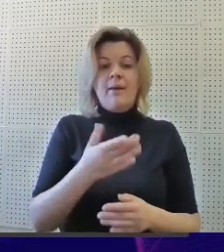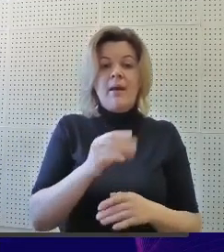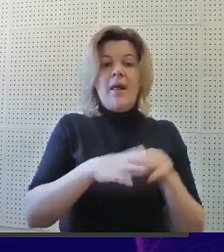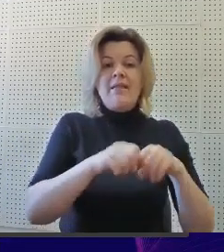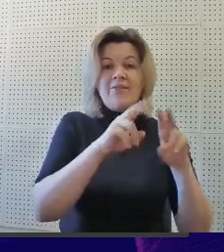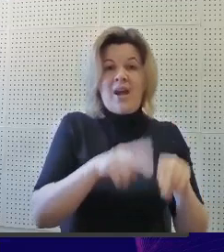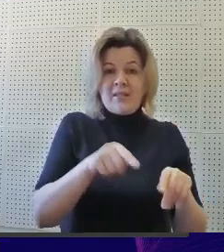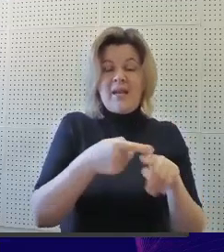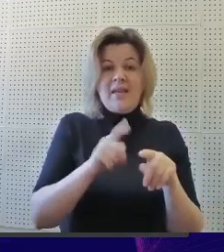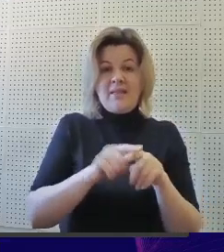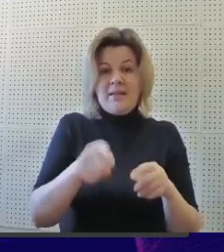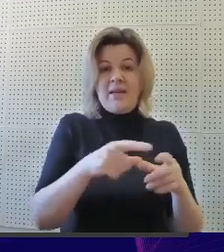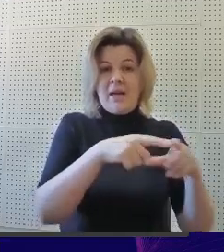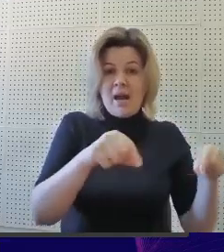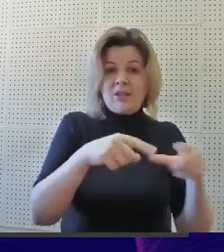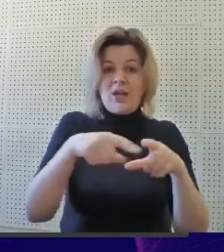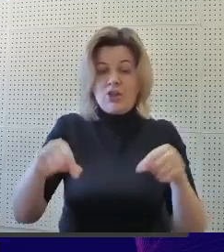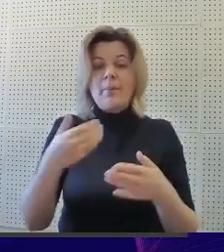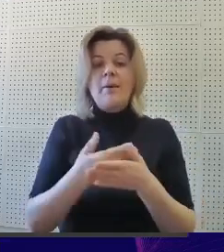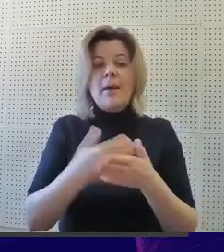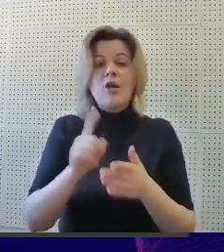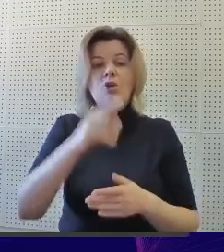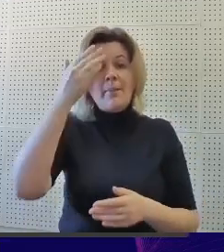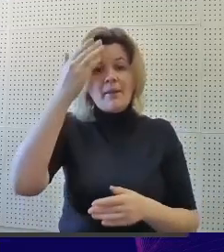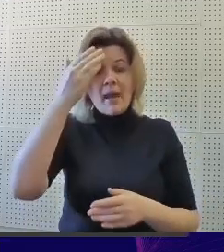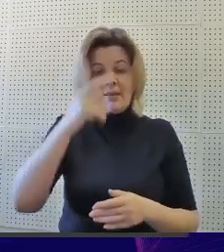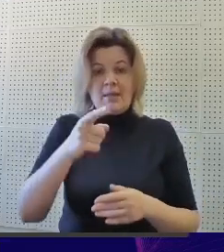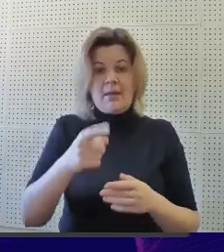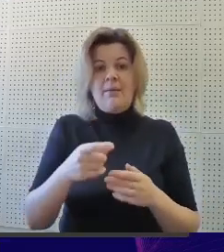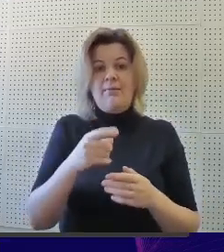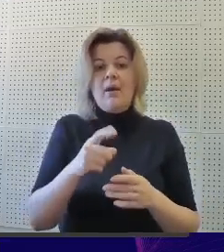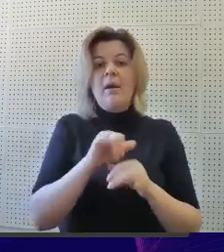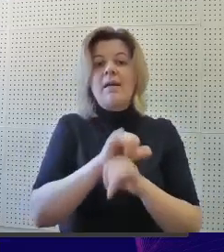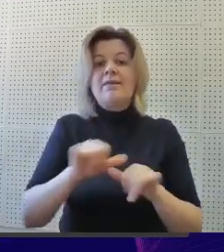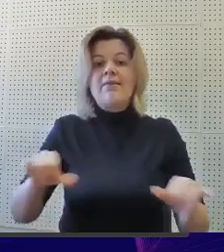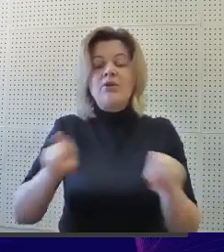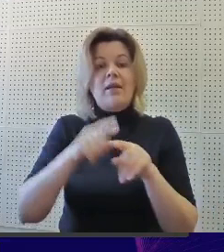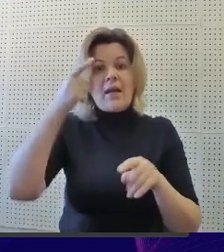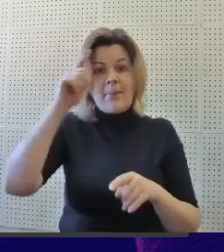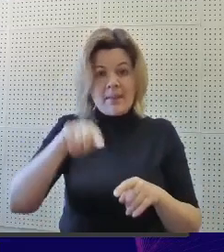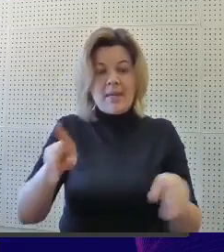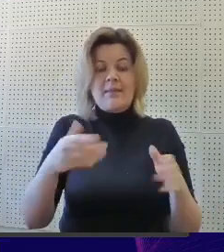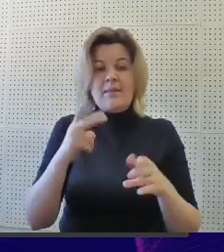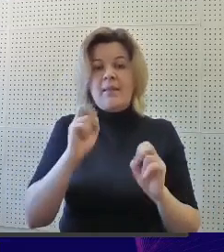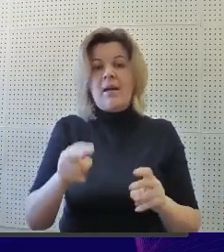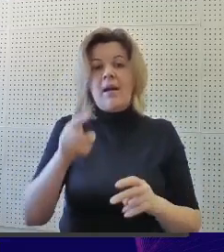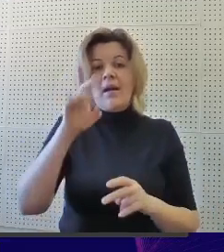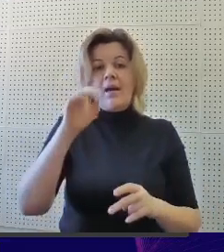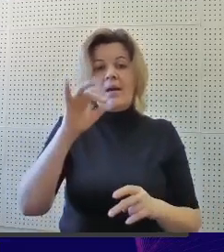Классификация карточки предполагает, что методики опосредованно развивают такие компетенции, как